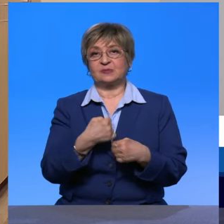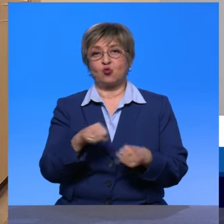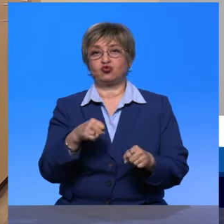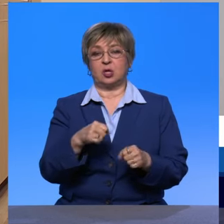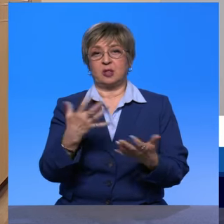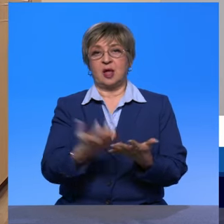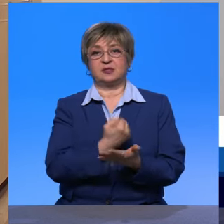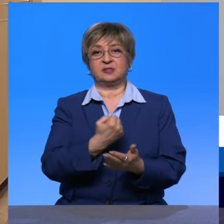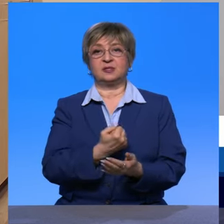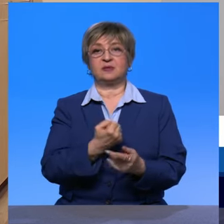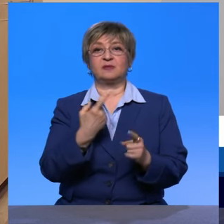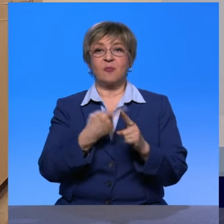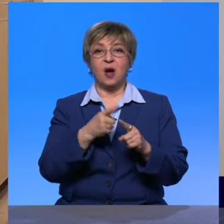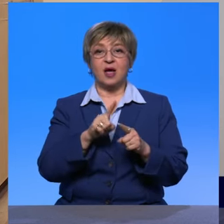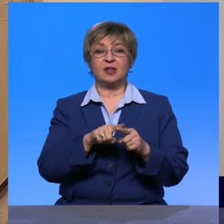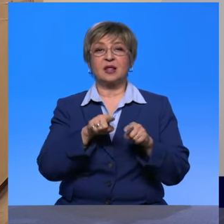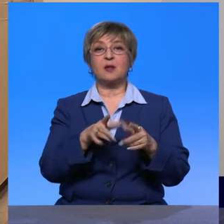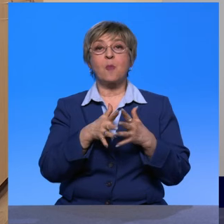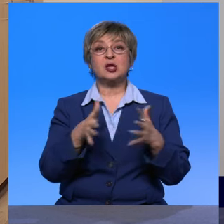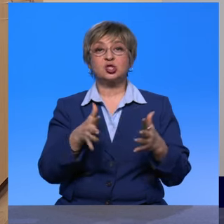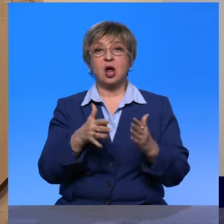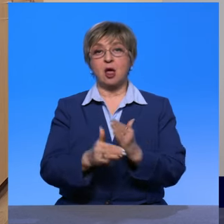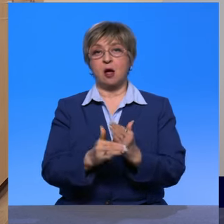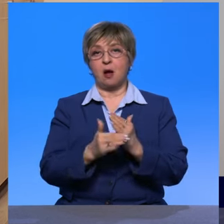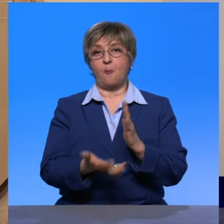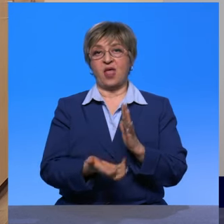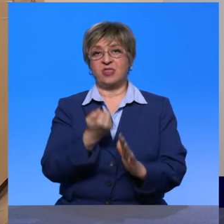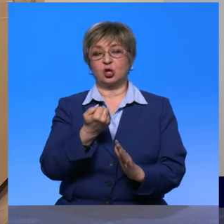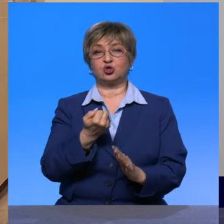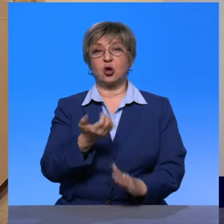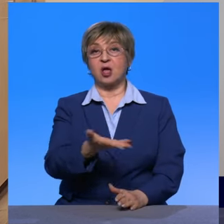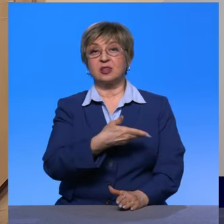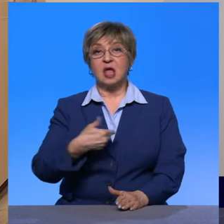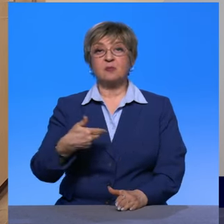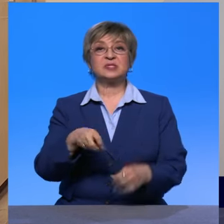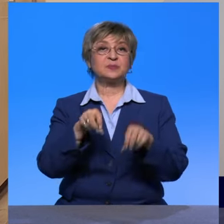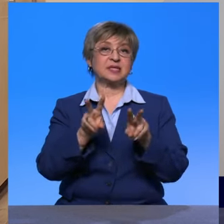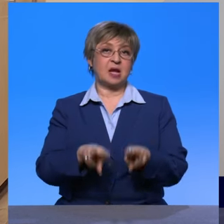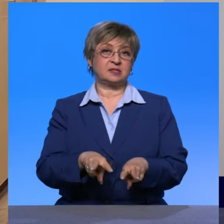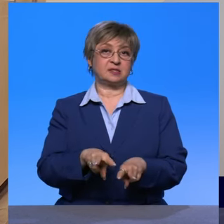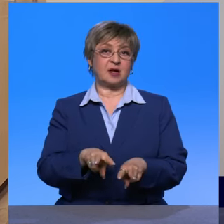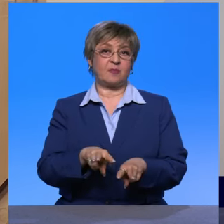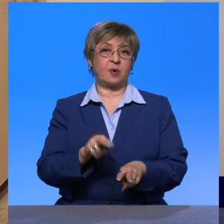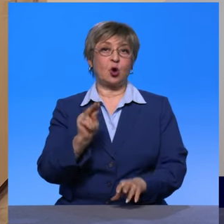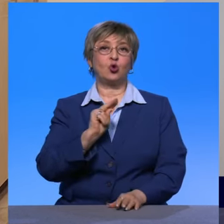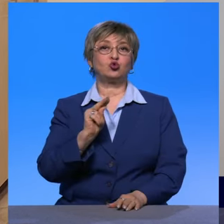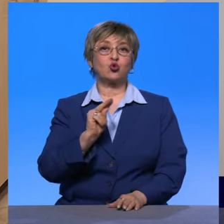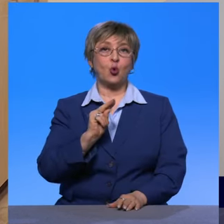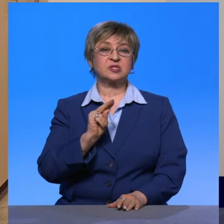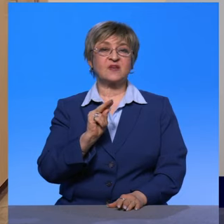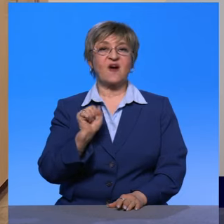это очень большая поддержка на специалистов Чикотского автономного округа.